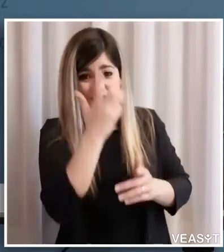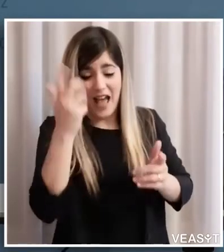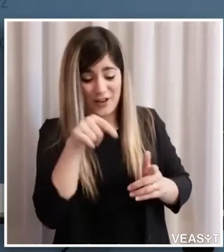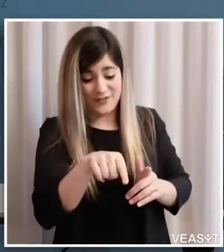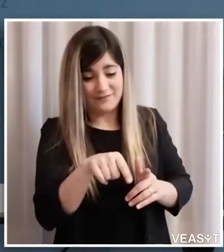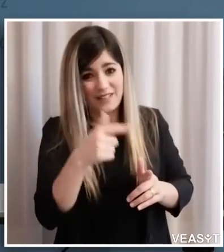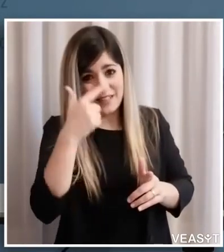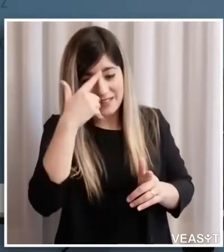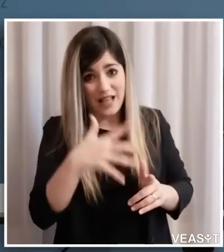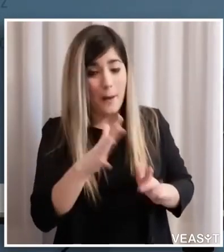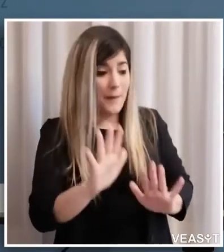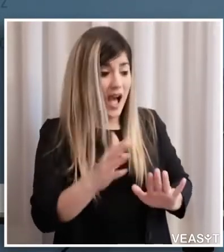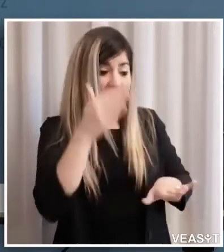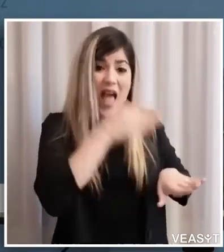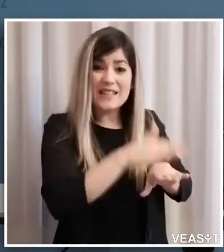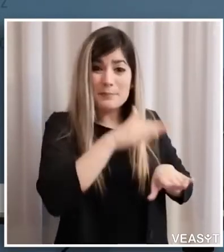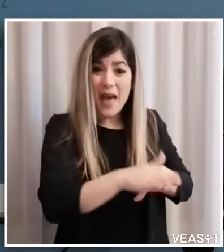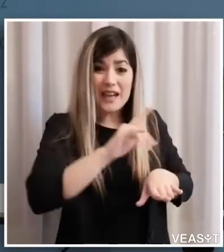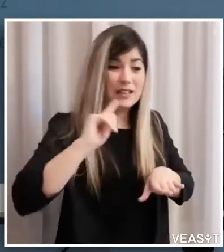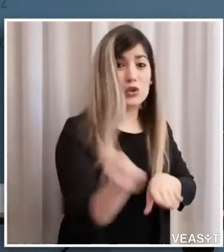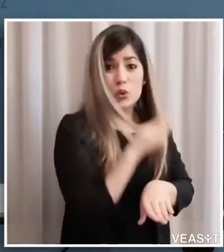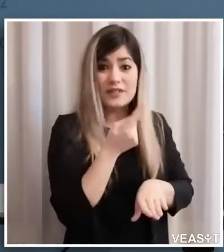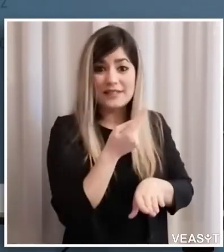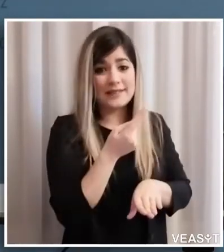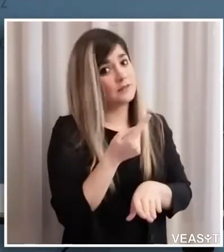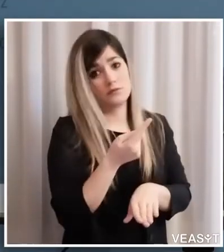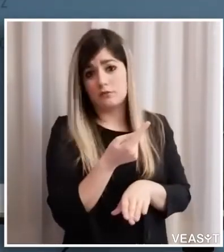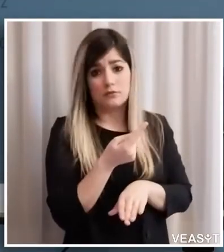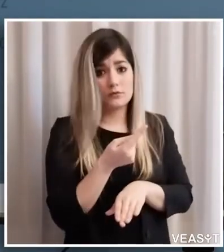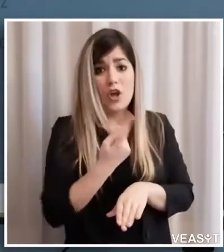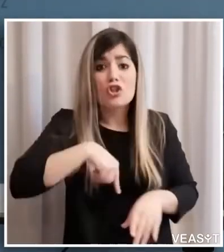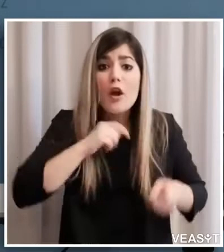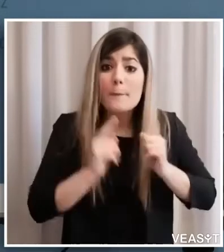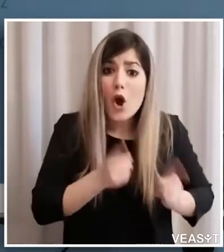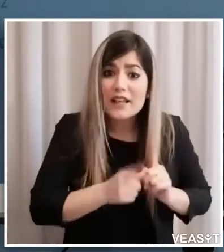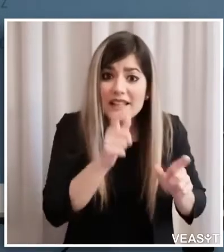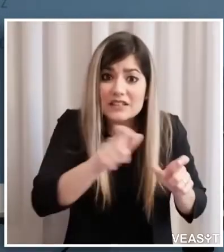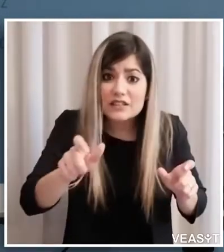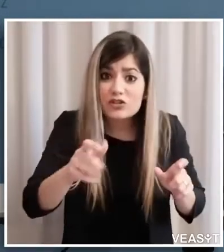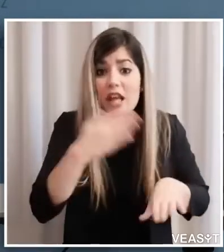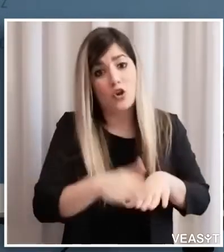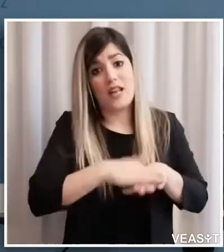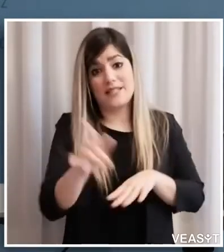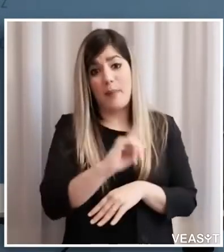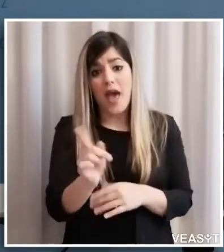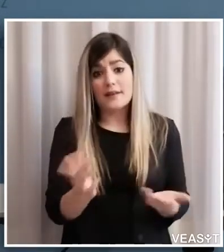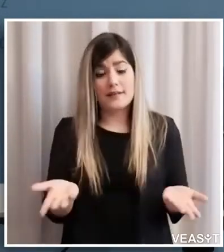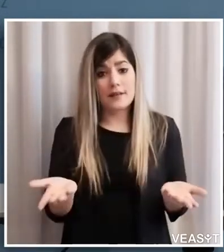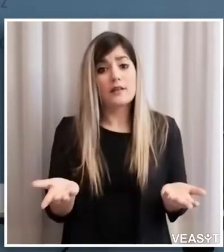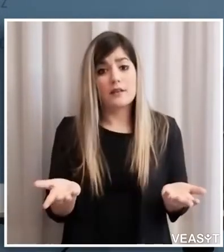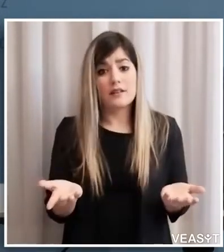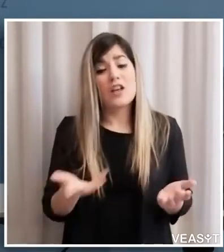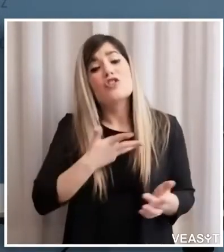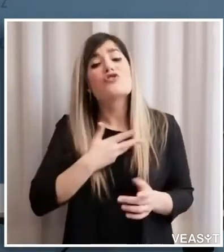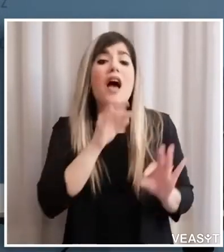siamo gli esperti credo che forse tanti di coloro che oggi commentano e fanno forse non lo sono neanche e